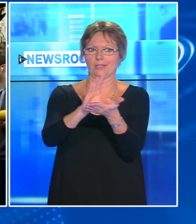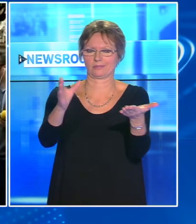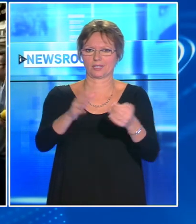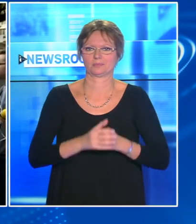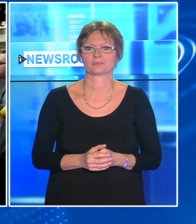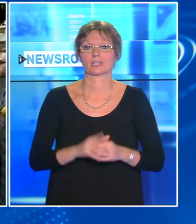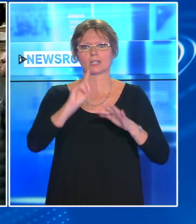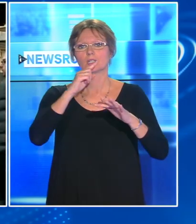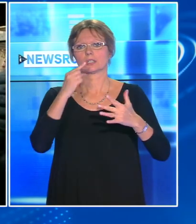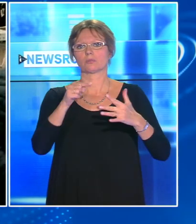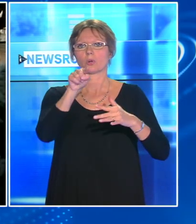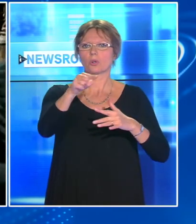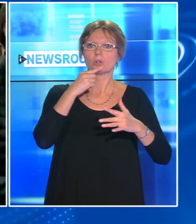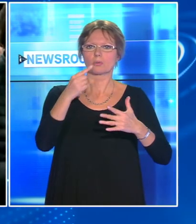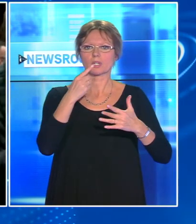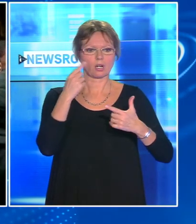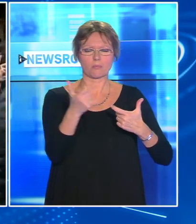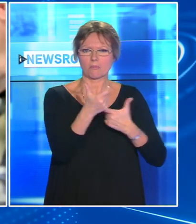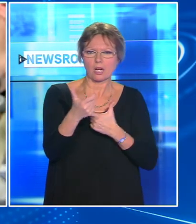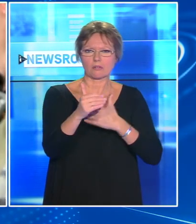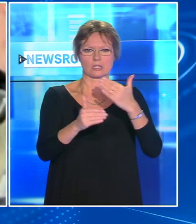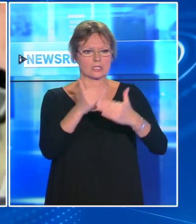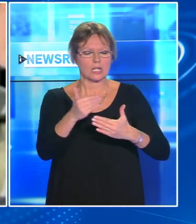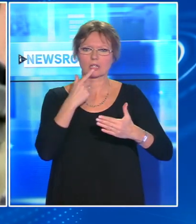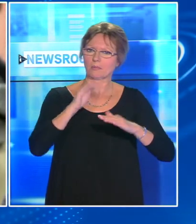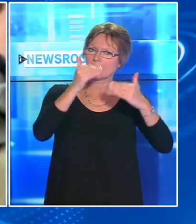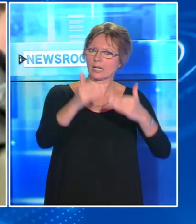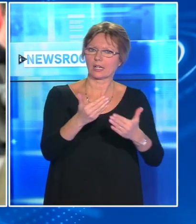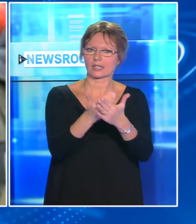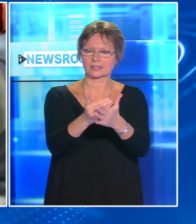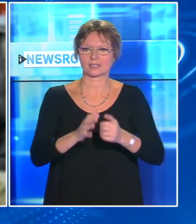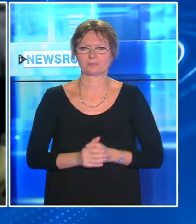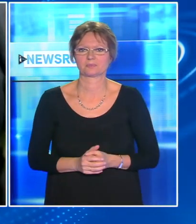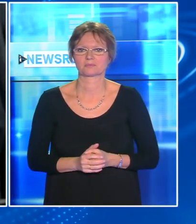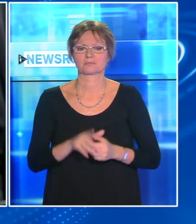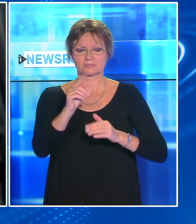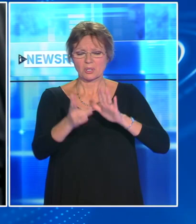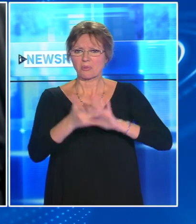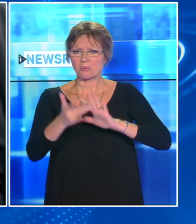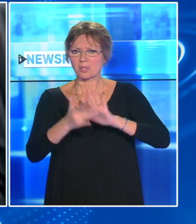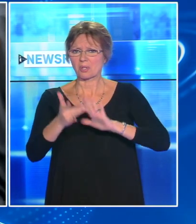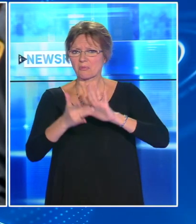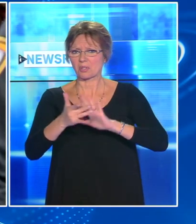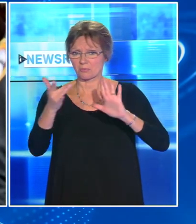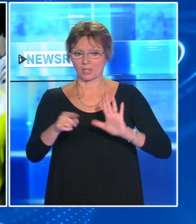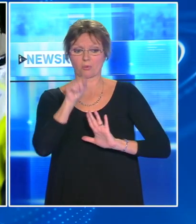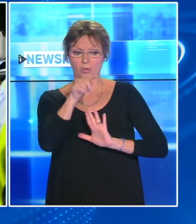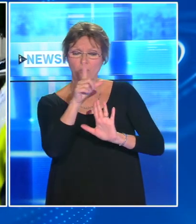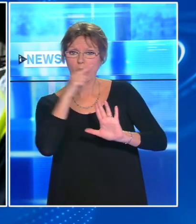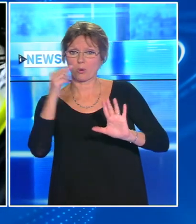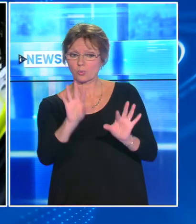jeune homme et mettre un terme au harcèlement. Ils ont été victimes par la police pendant ces sept jours de cavale. Donc, Nachat Milen, a été